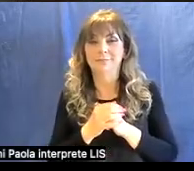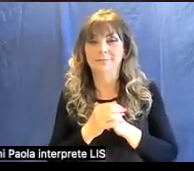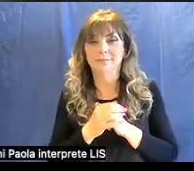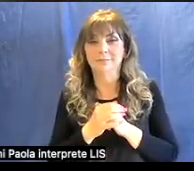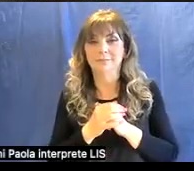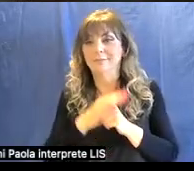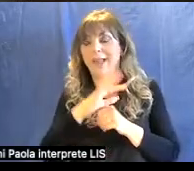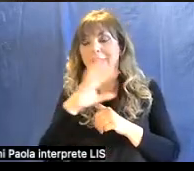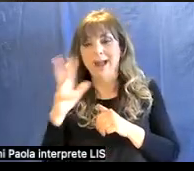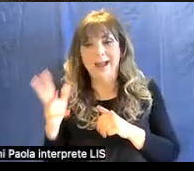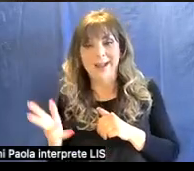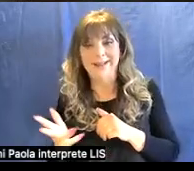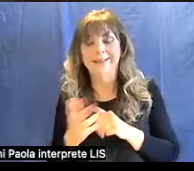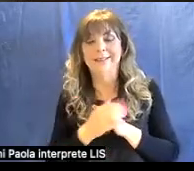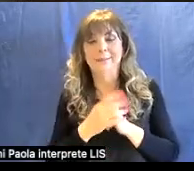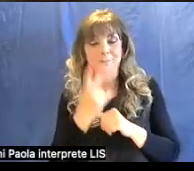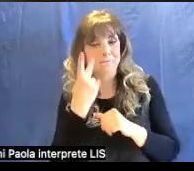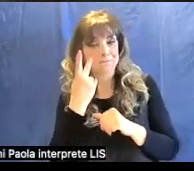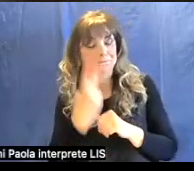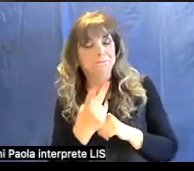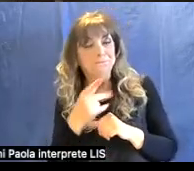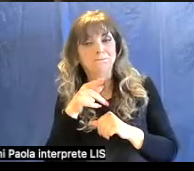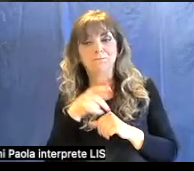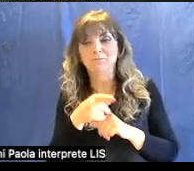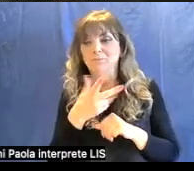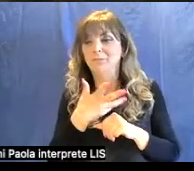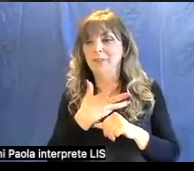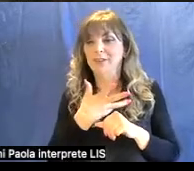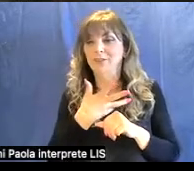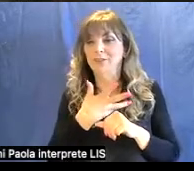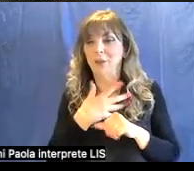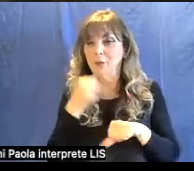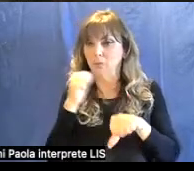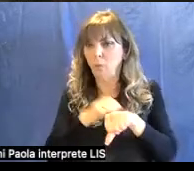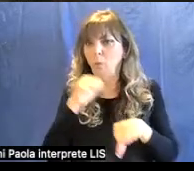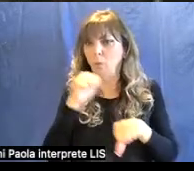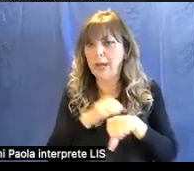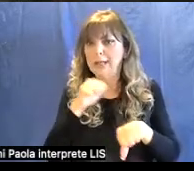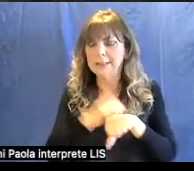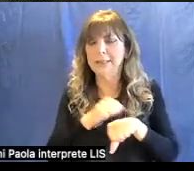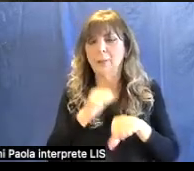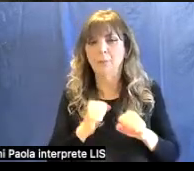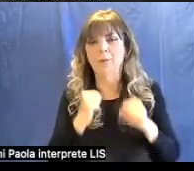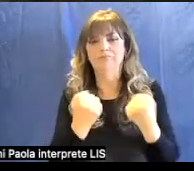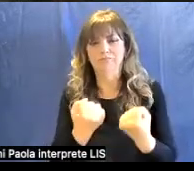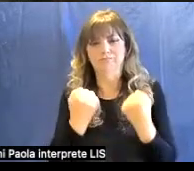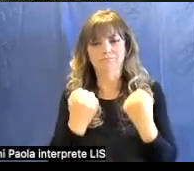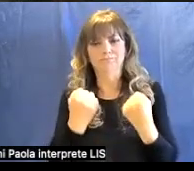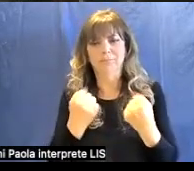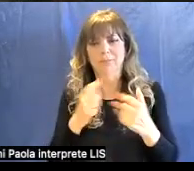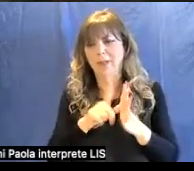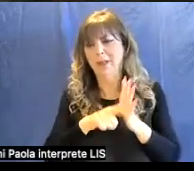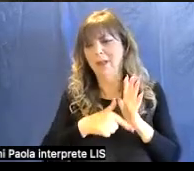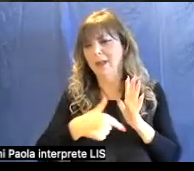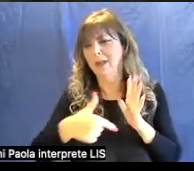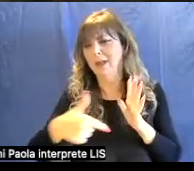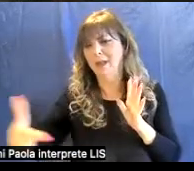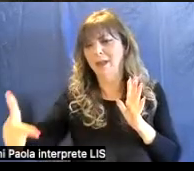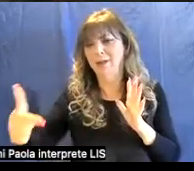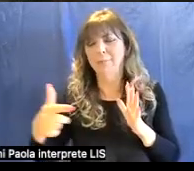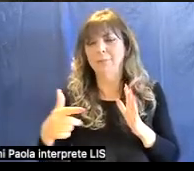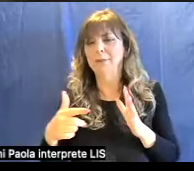Altri si è notato che avevano una notevole durezza, quindi potevano resistere nel tempo e non